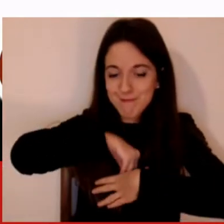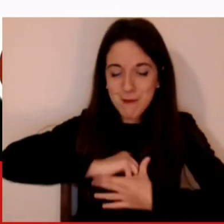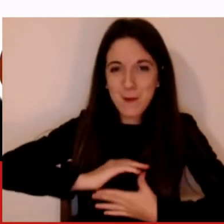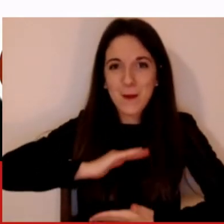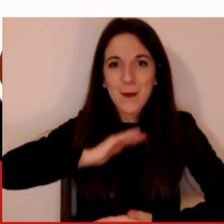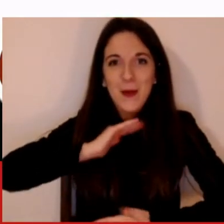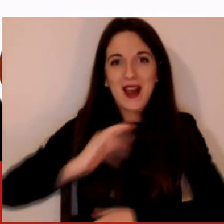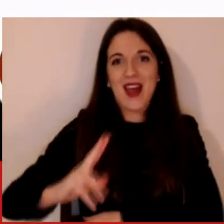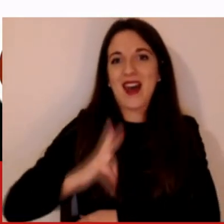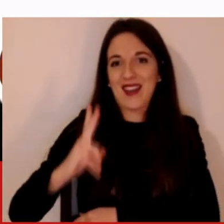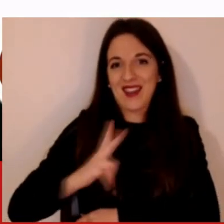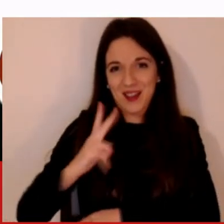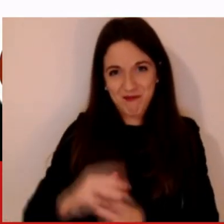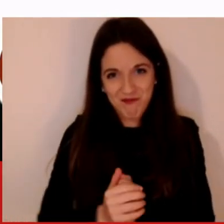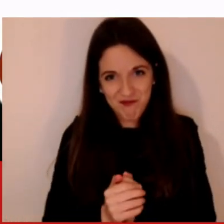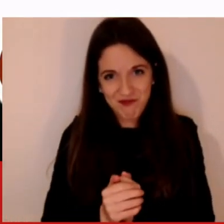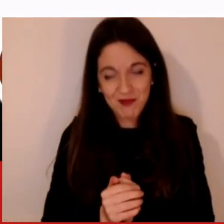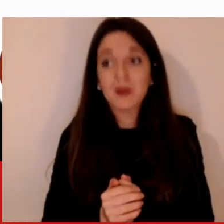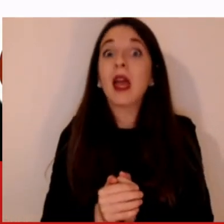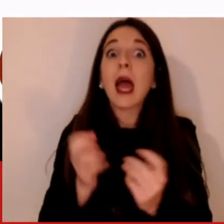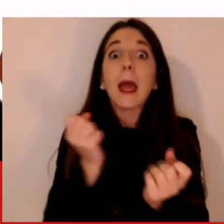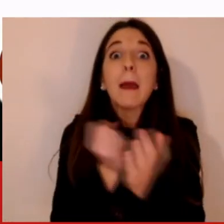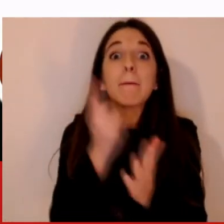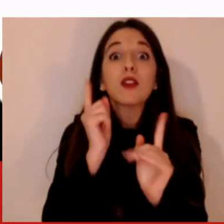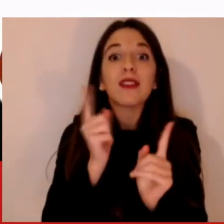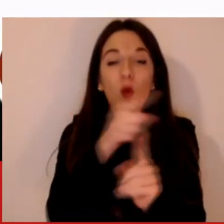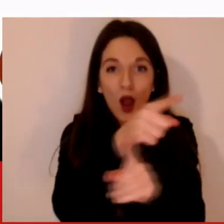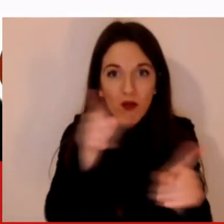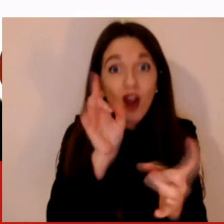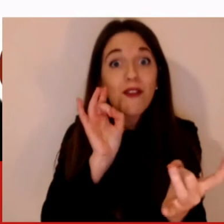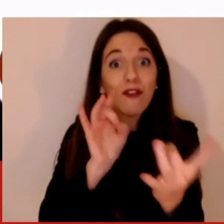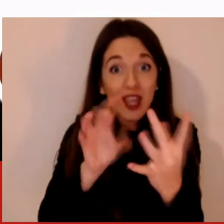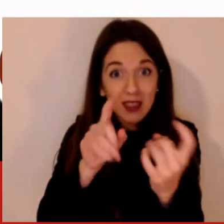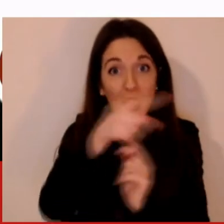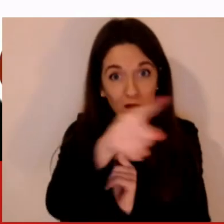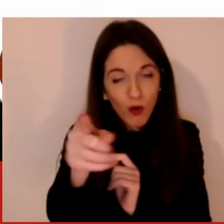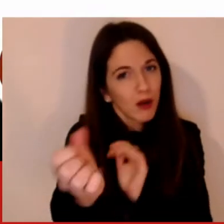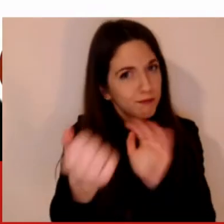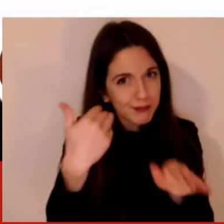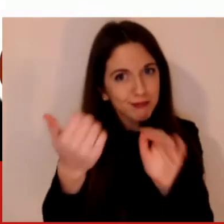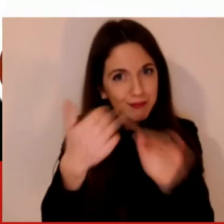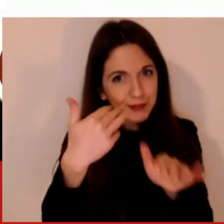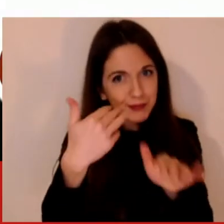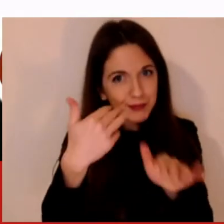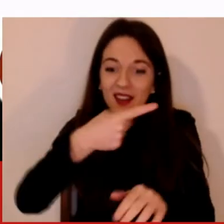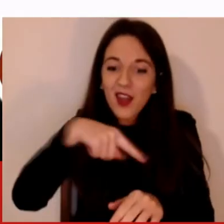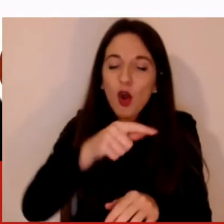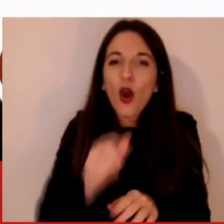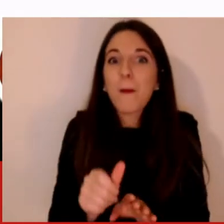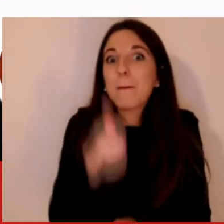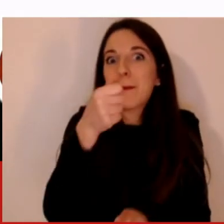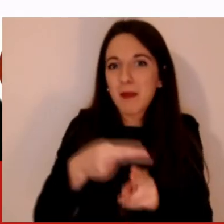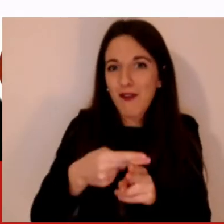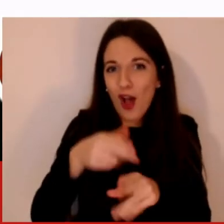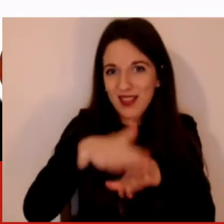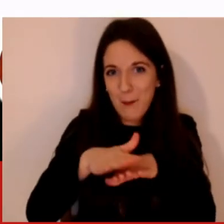feedback, perché come tutte le nuove formule le dobbiamo testare e quindi spero che sia veramente di utilità per tutti noi, per